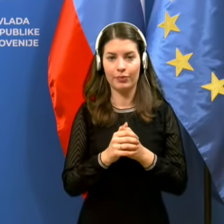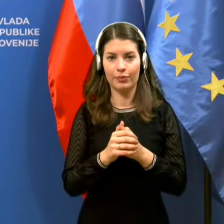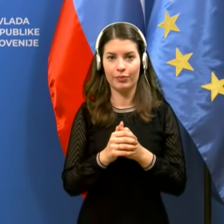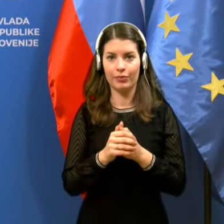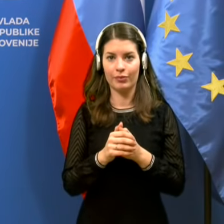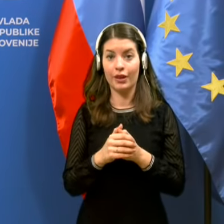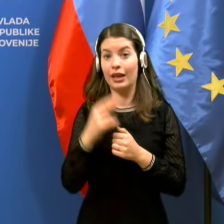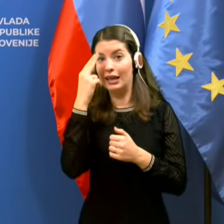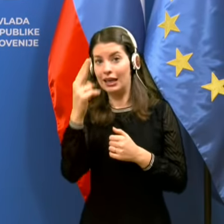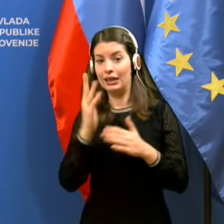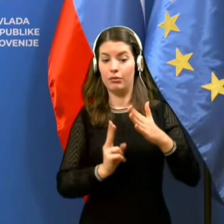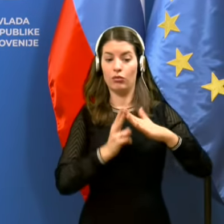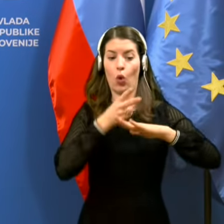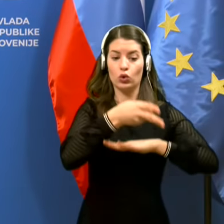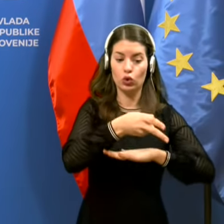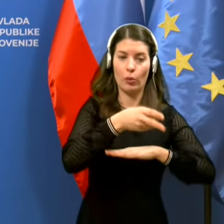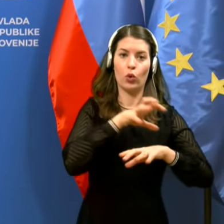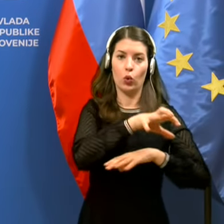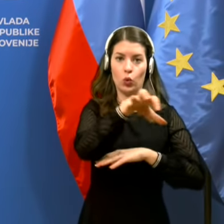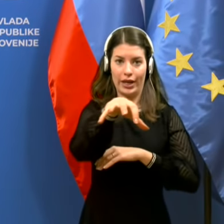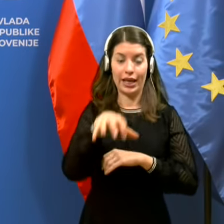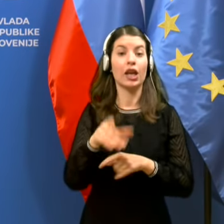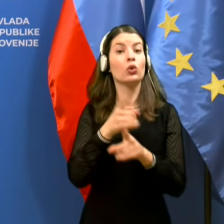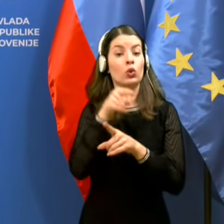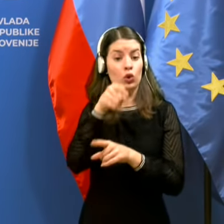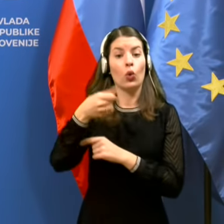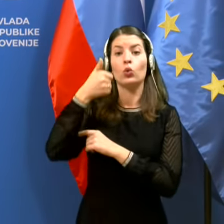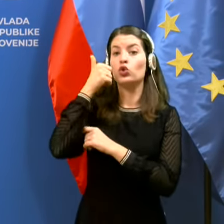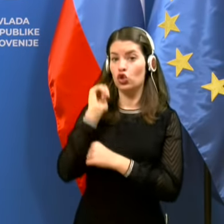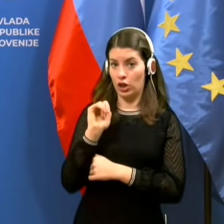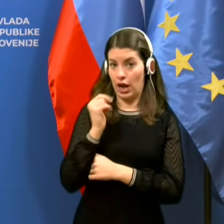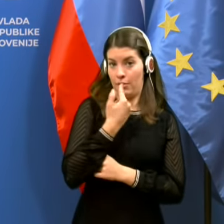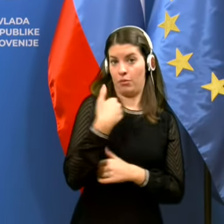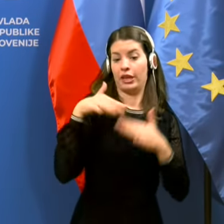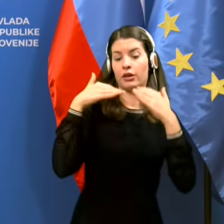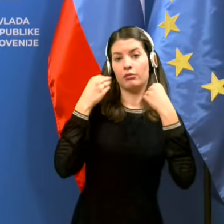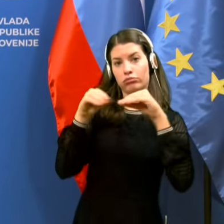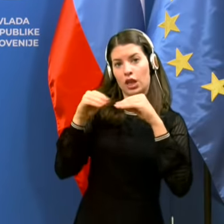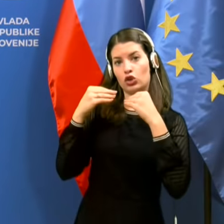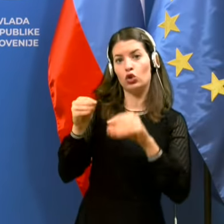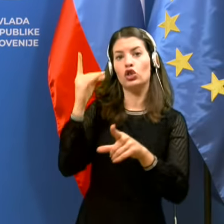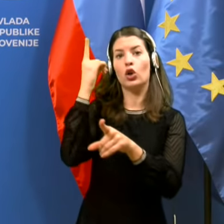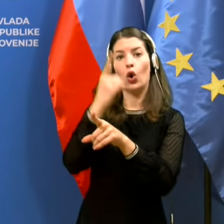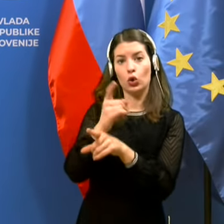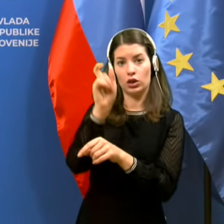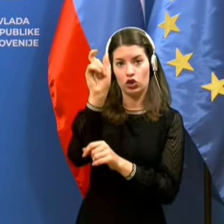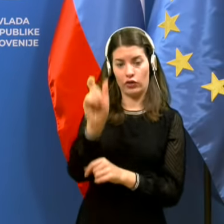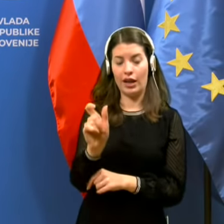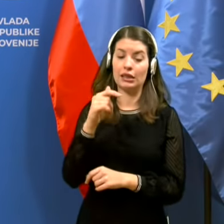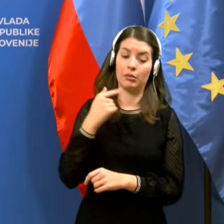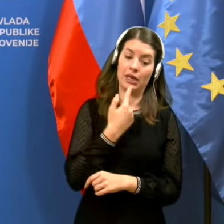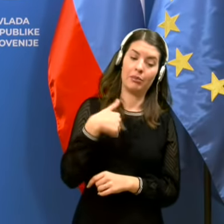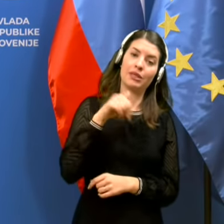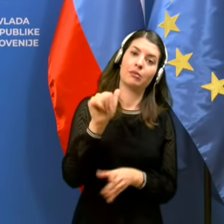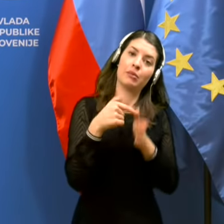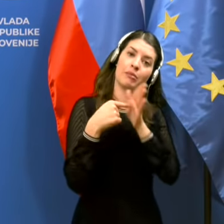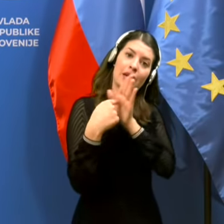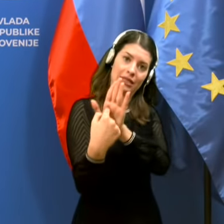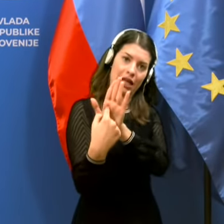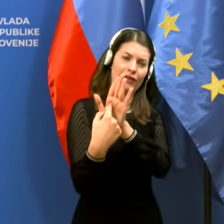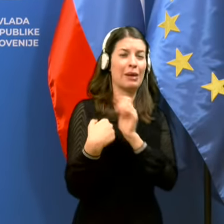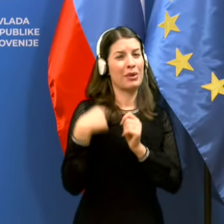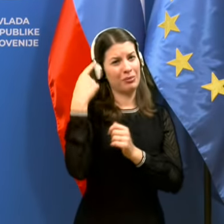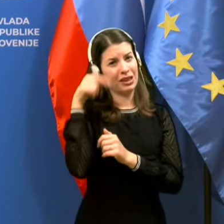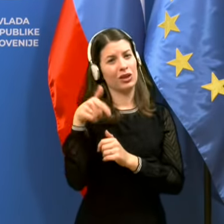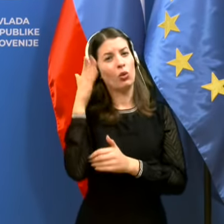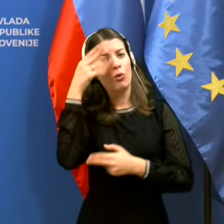in predstopa. To smo včiri lahko odločevalcem še enkrat prikazali, ampak mislim, da bo v